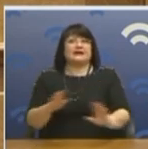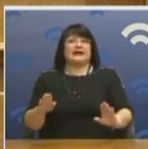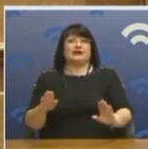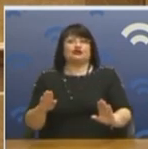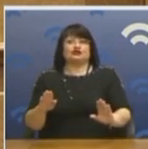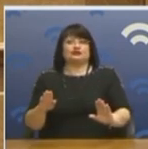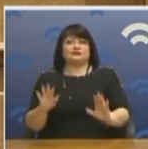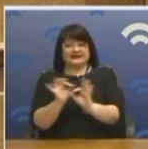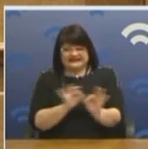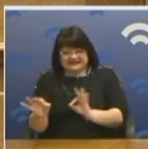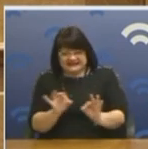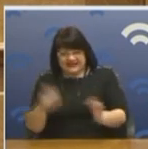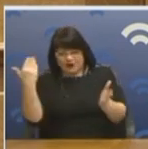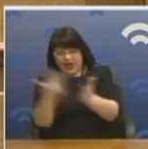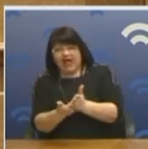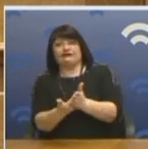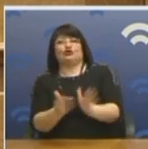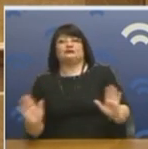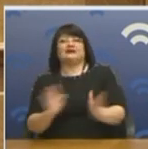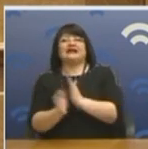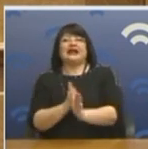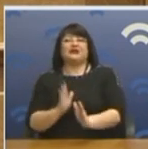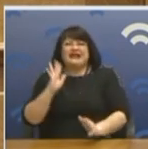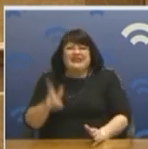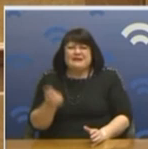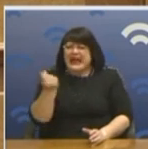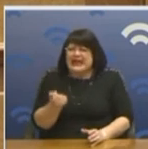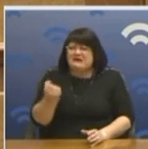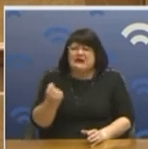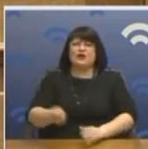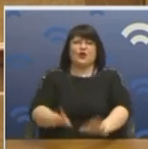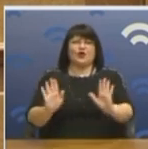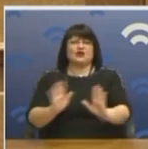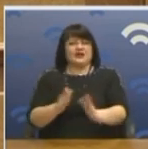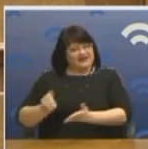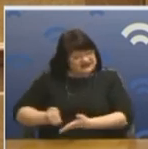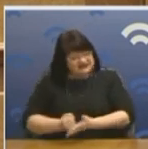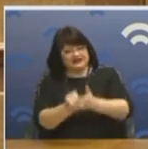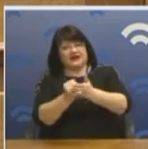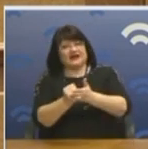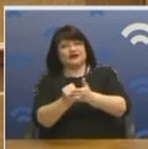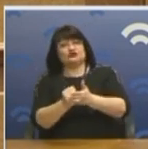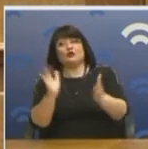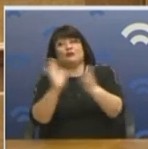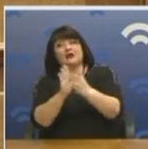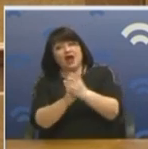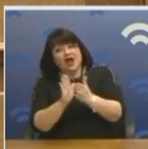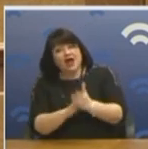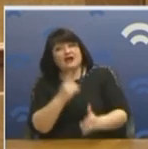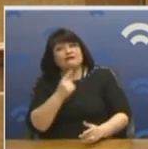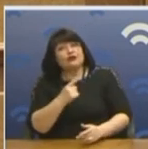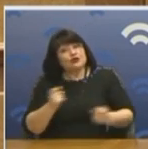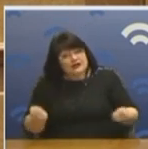ένα σχέδιο και πείτε αυτό είναι το σχέδιό μας για τους επόμενους πέντε μήνες. Έτσι και θα σας στηρίξουμε και θα πούμε και μπράβο και θα δώσουμε και